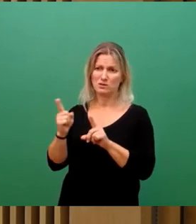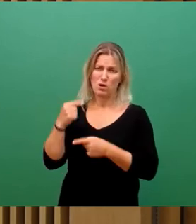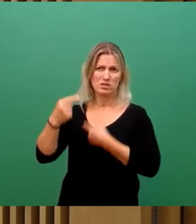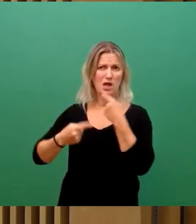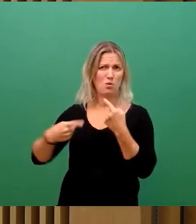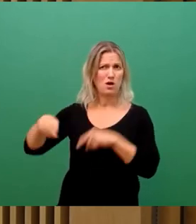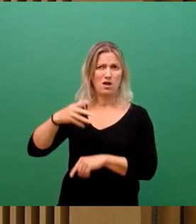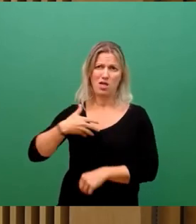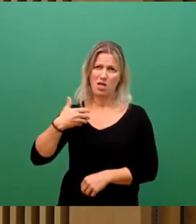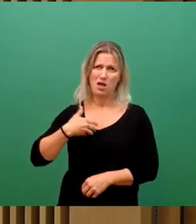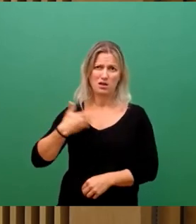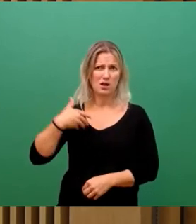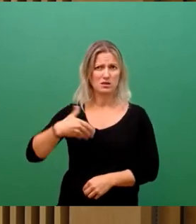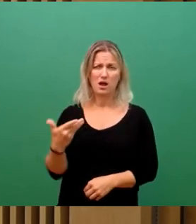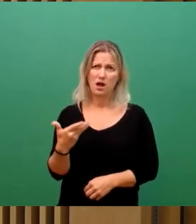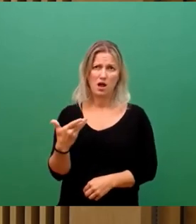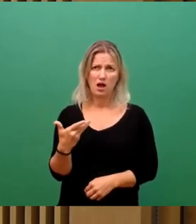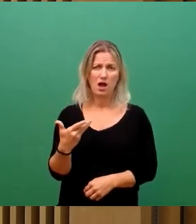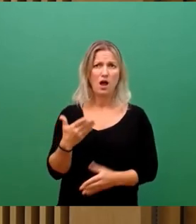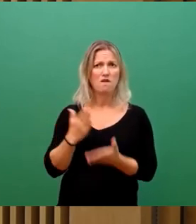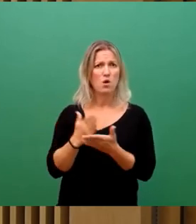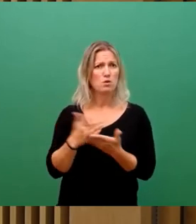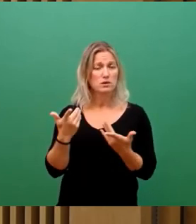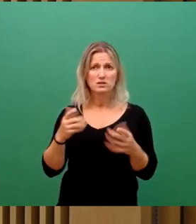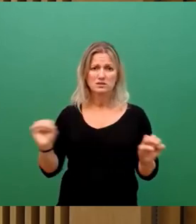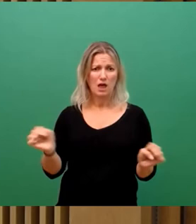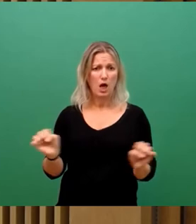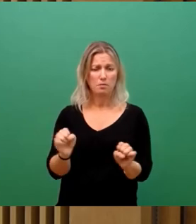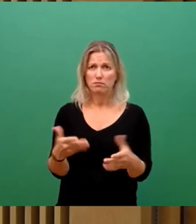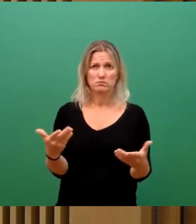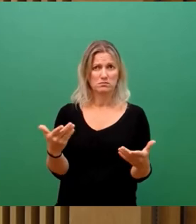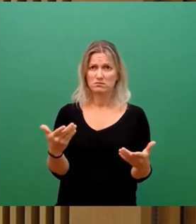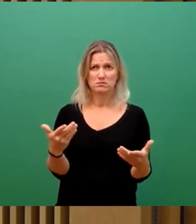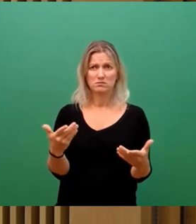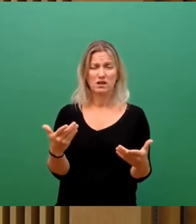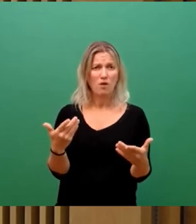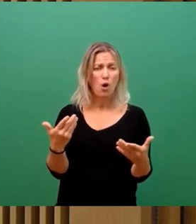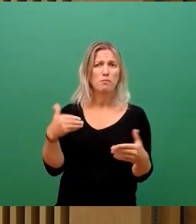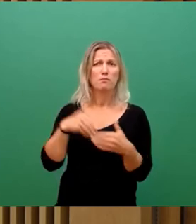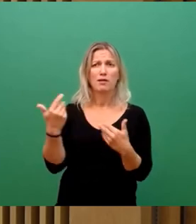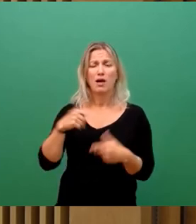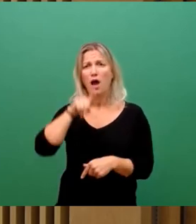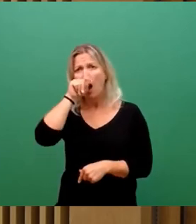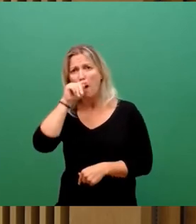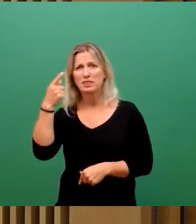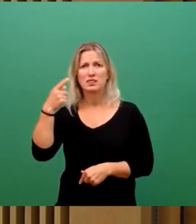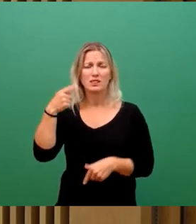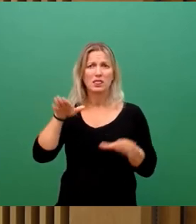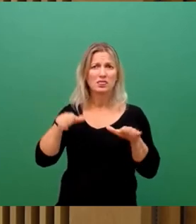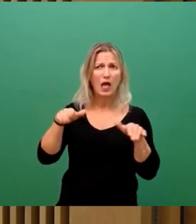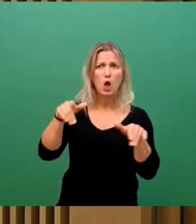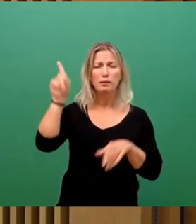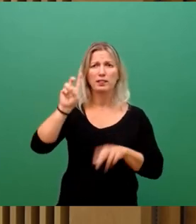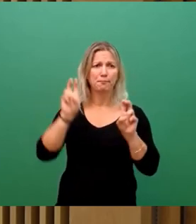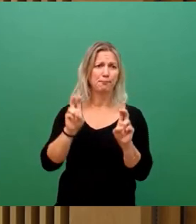weil die einfach nicht sauber gemacht werden. Die werden ja dort von Tauben oder Raben vielmehr heimgesucht. Und